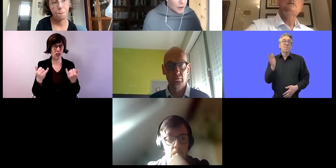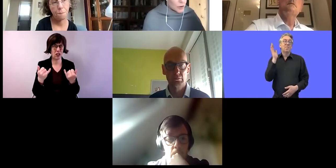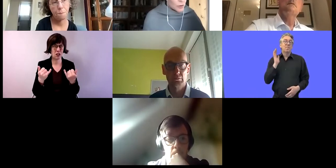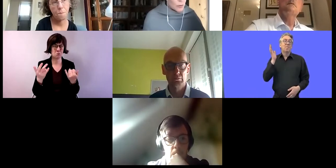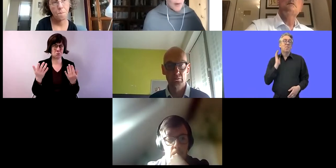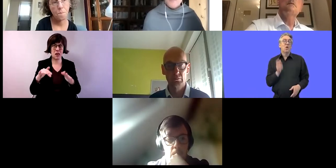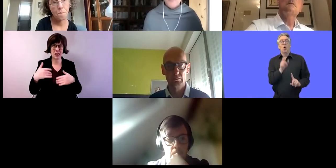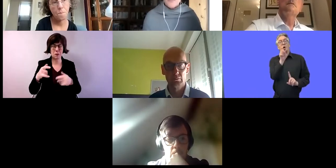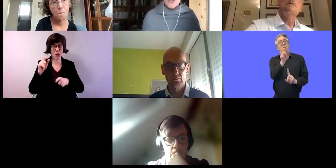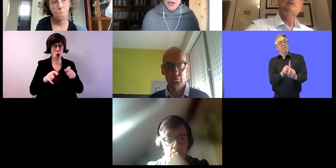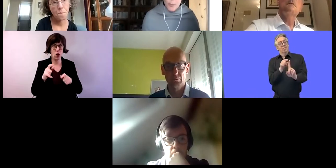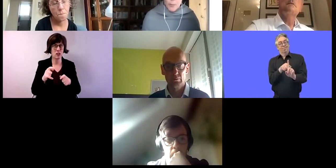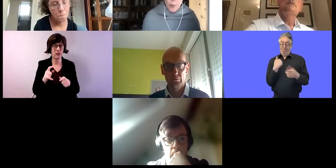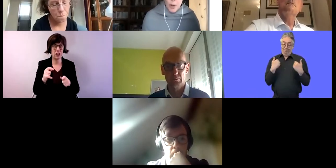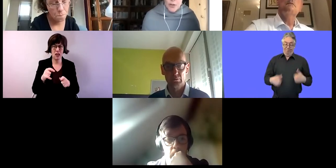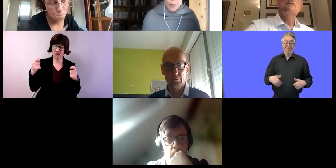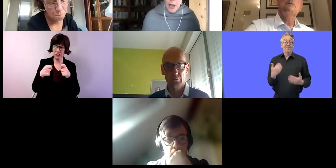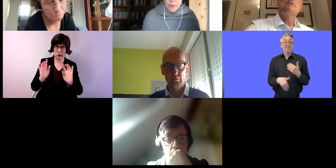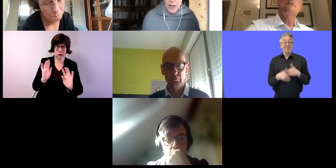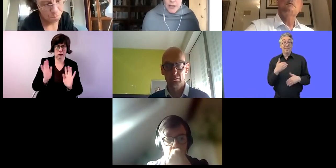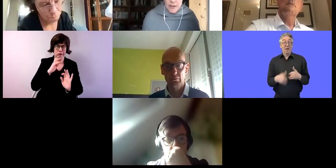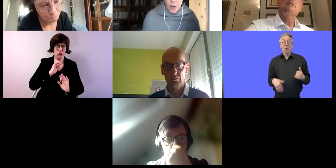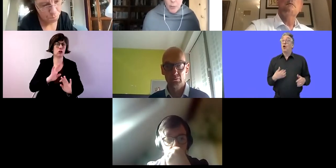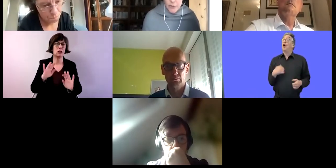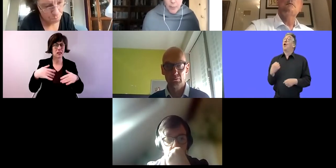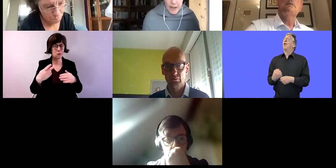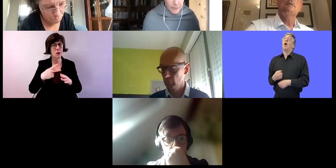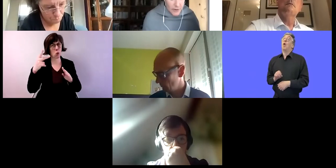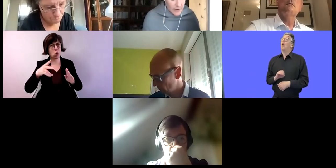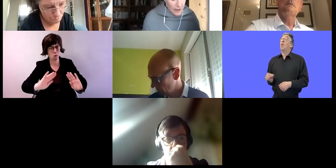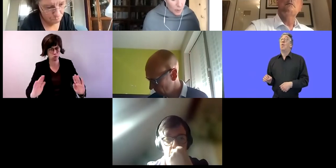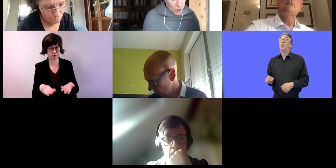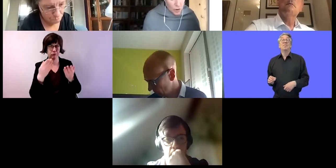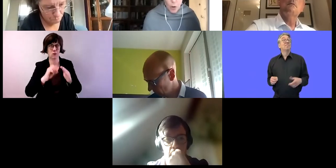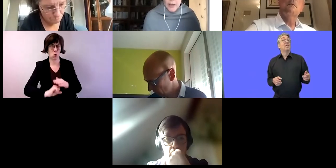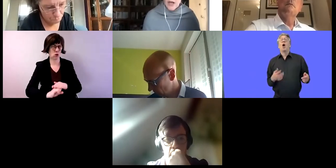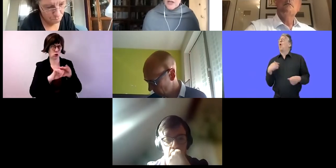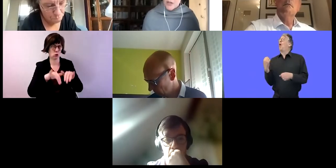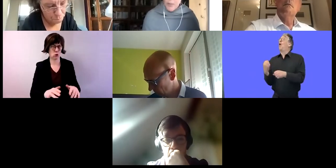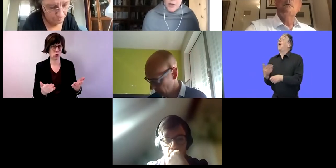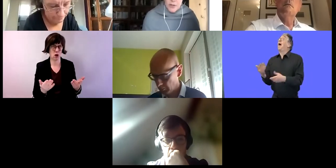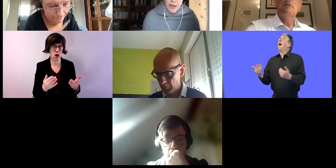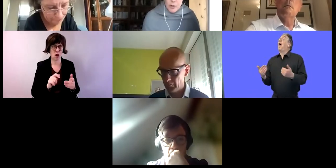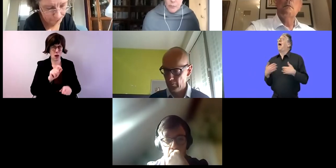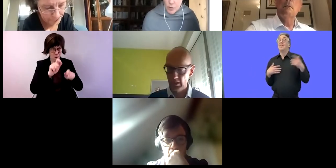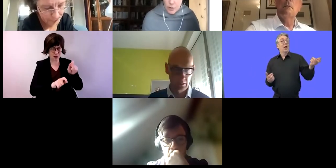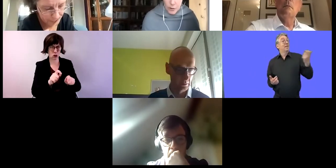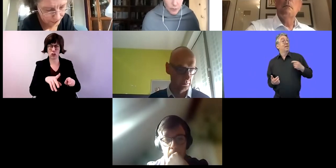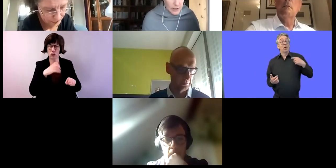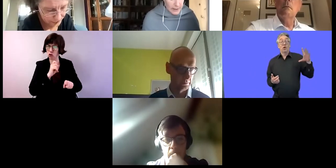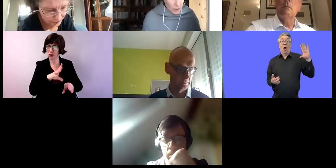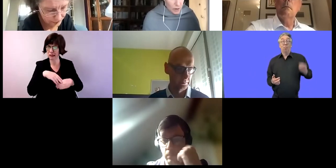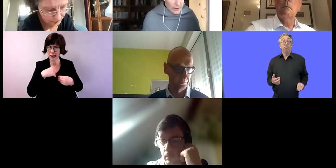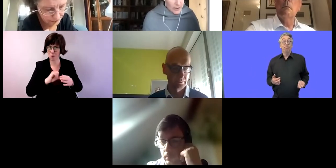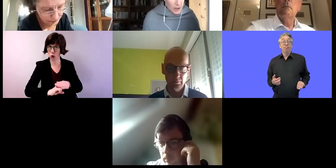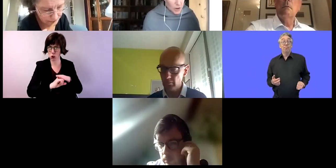zu reduzieren, die es hier gibt, wegen deren Menschen oft keine Beschäftigung annehmen. Sie wollen ja